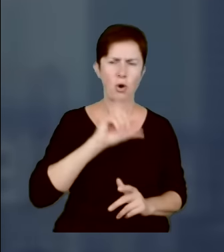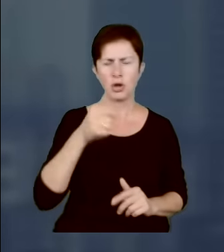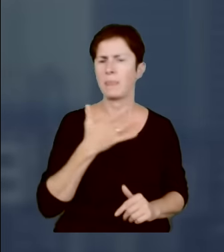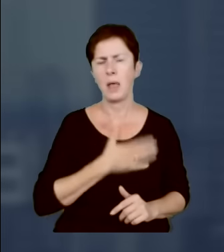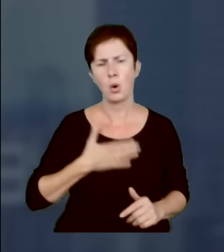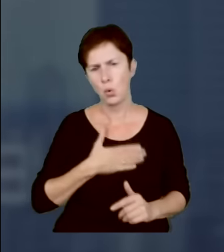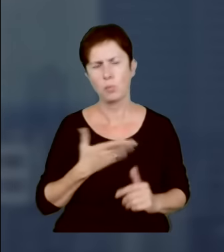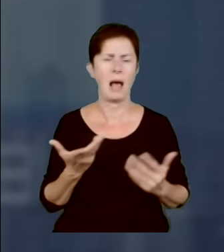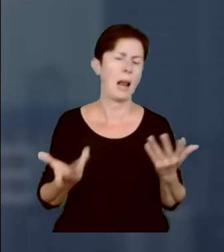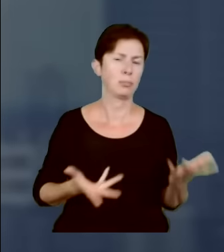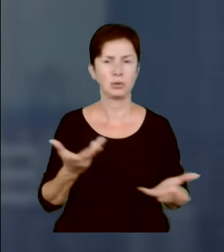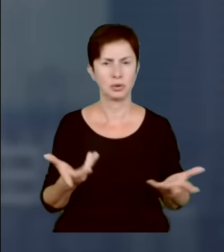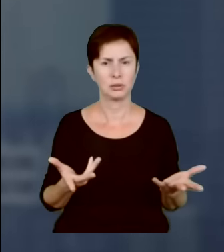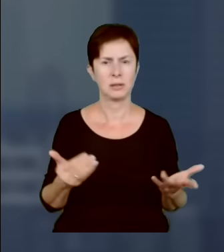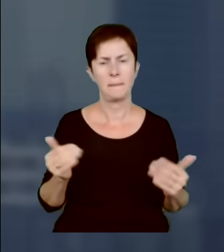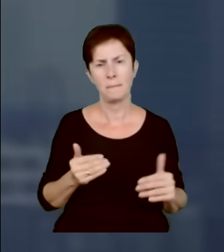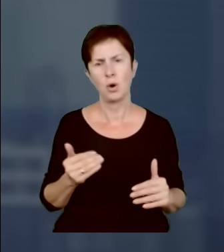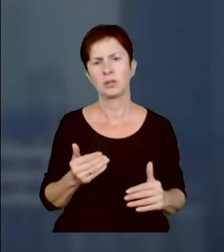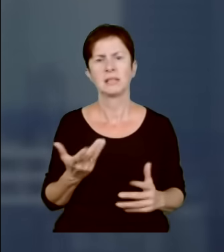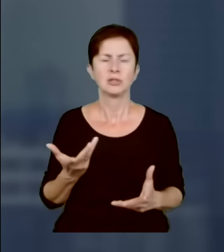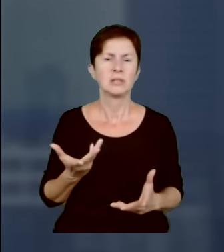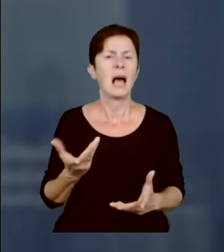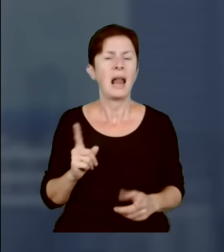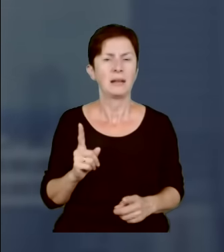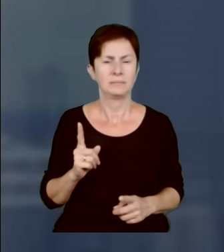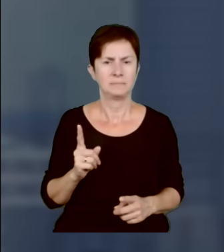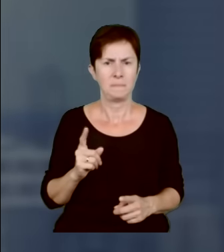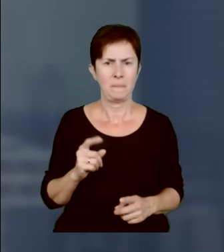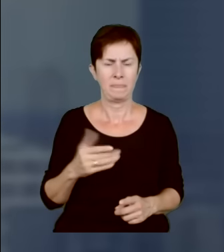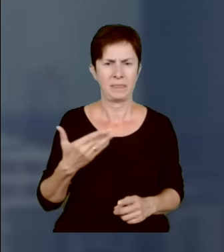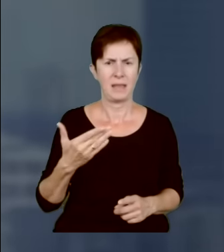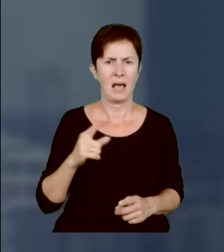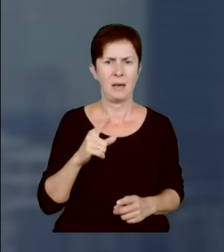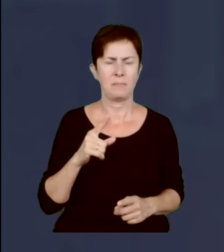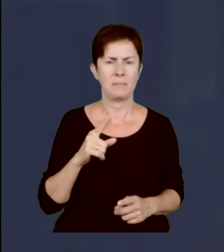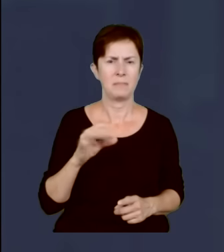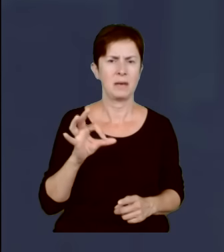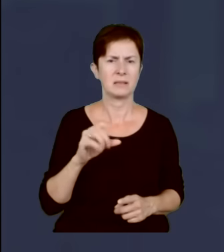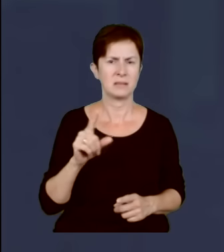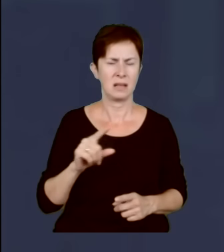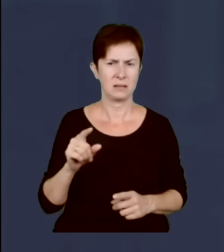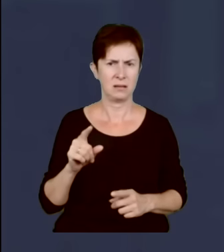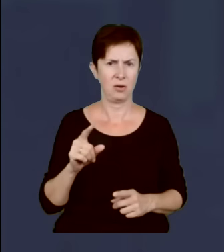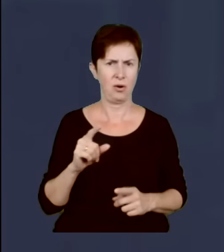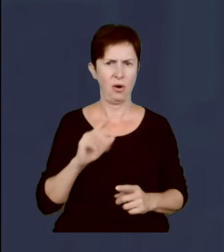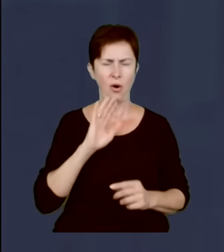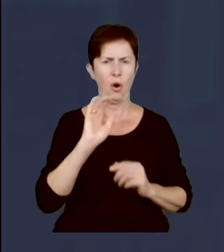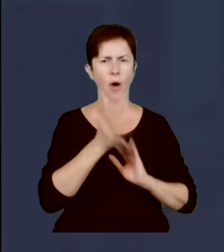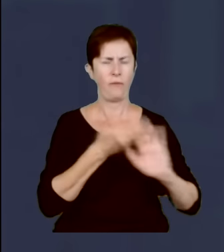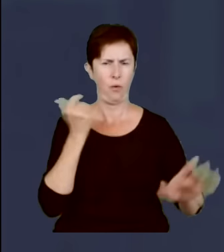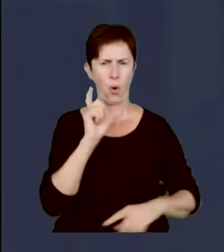polityczna może mieć do niego jakieś anse, ale MSZ odwołuje go w atmosferze skandalu. Wygląda na to, że zupełnie